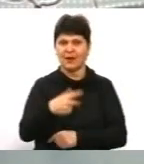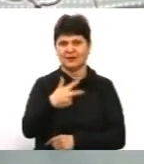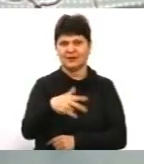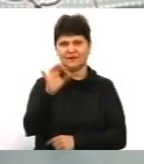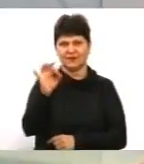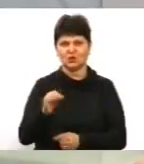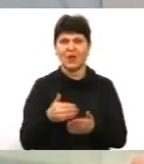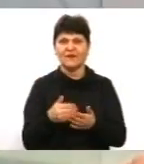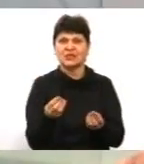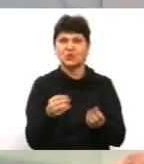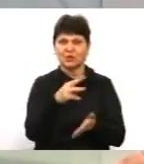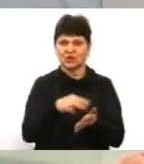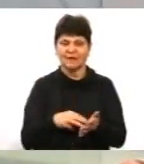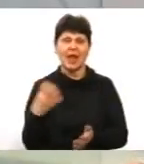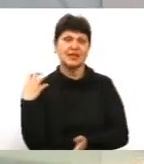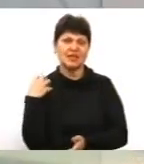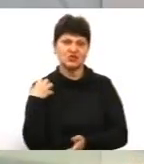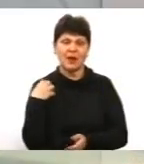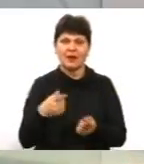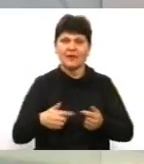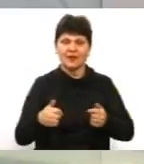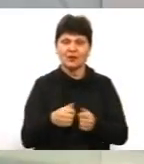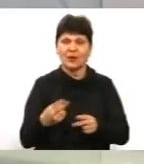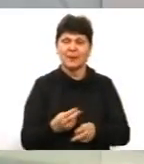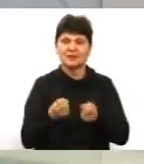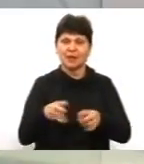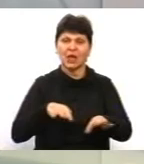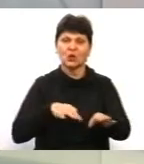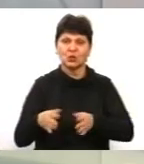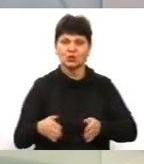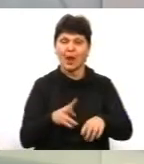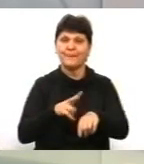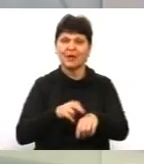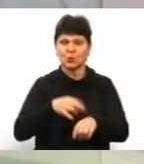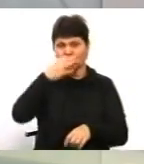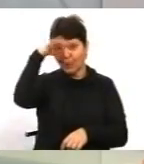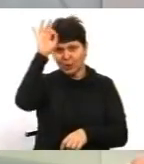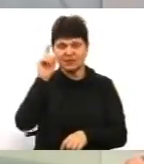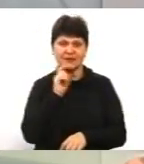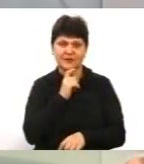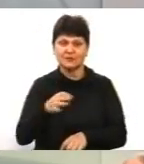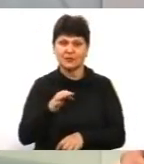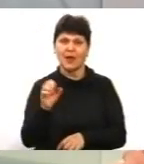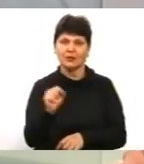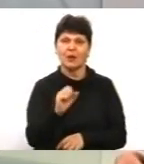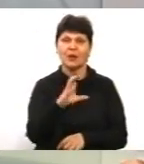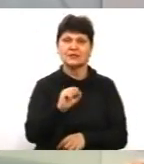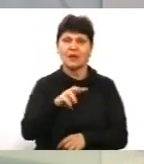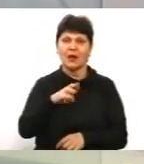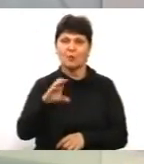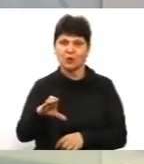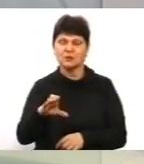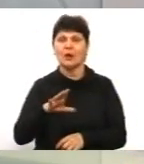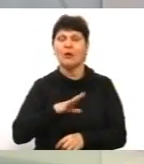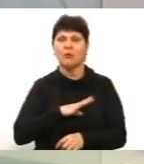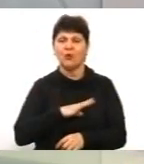штрафу. Начальник відділу безпеки дорожнього руху управління патрульної поліції Вінницької області Анатолій Самось був гостем прямої ефірної студії «Теми